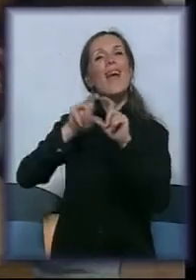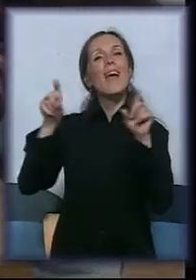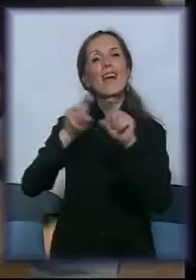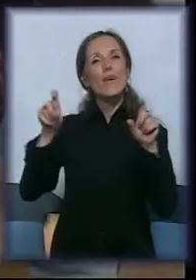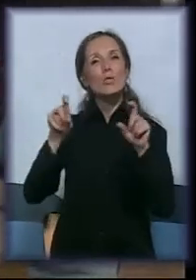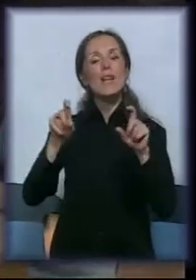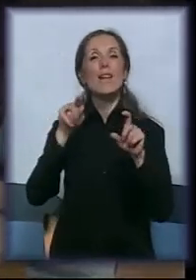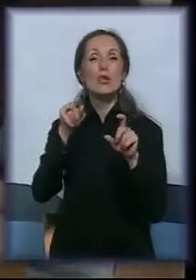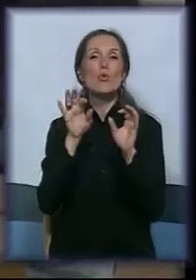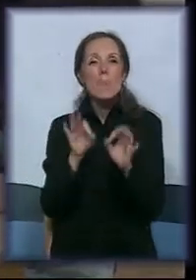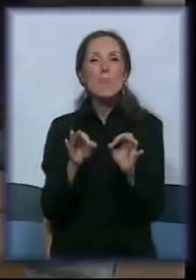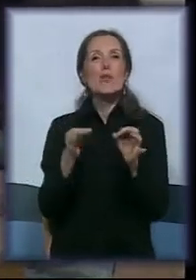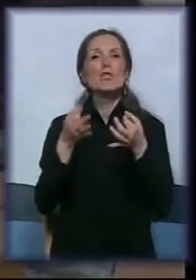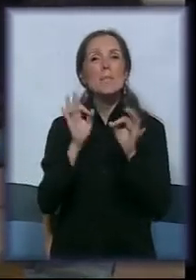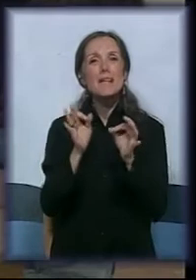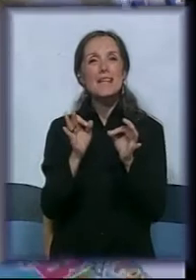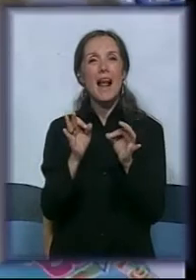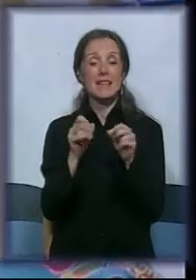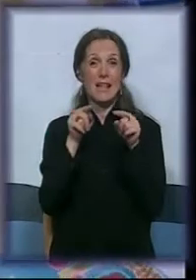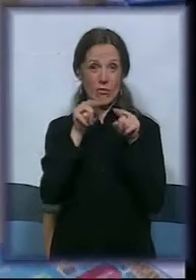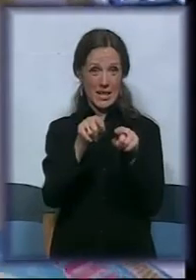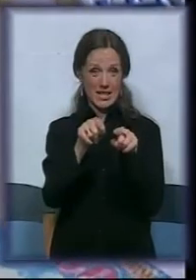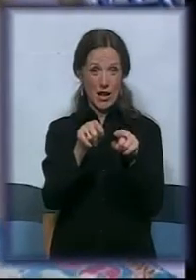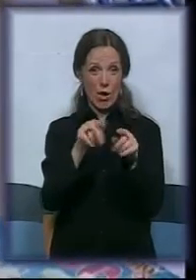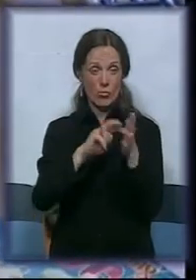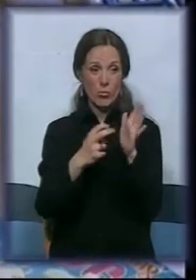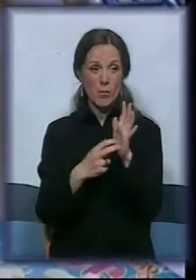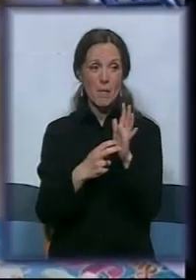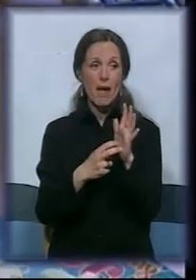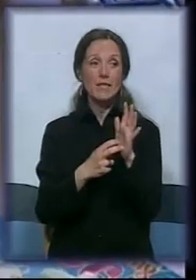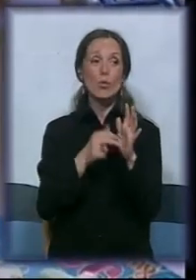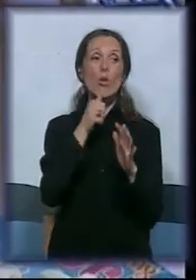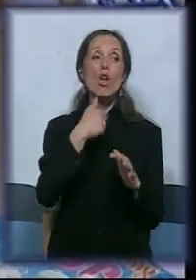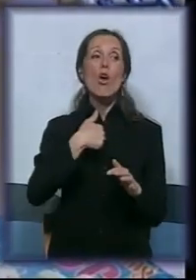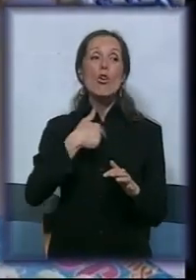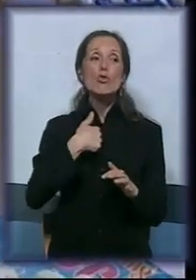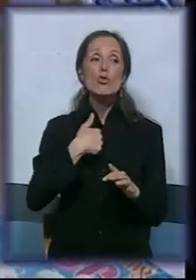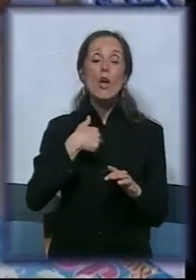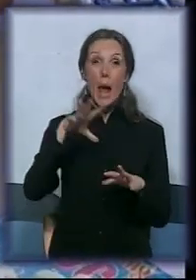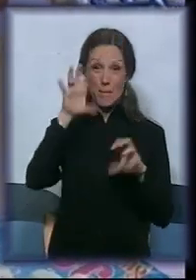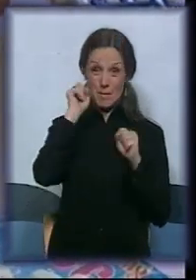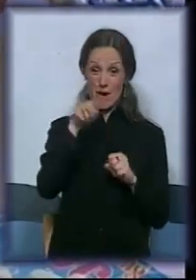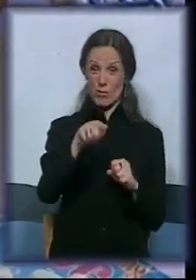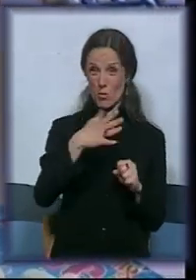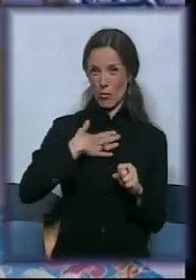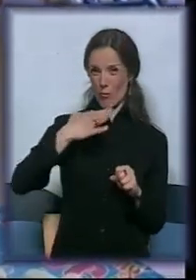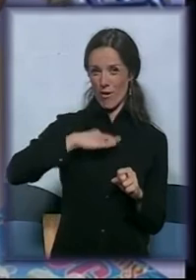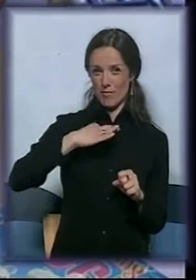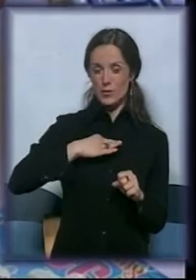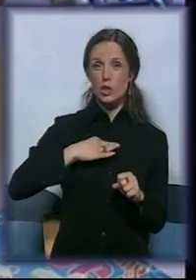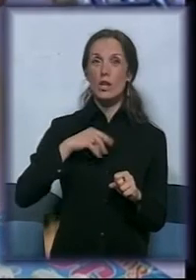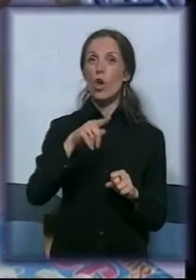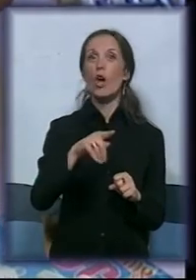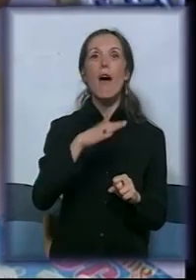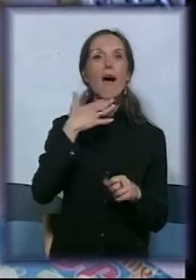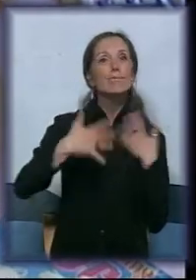ovakvu problematiku. I ono što ja primećujem kod nje to je da ona jako